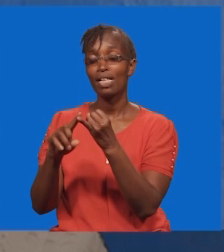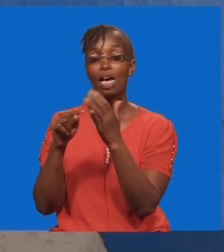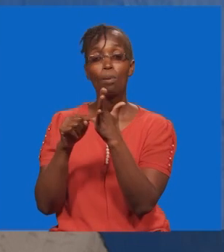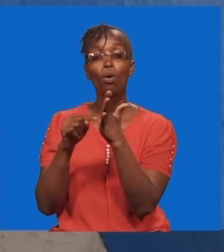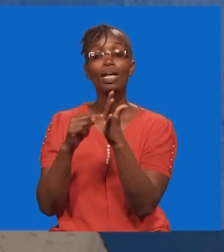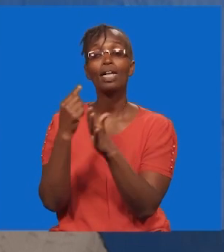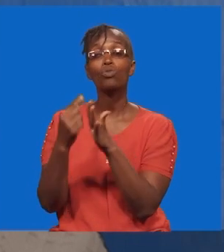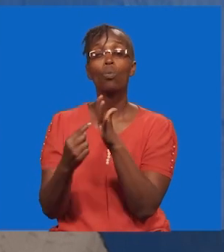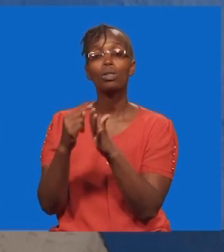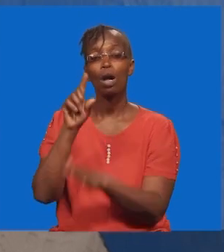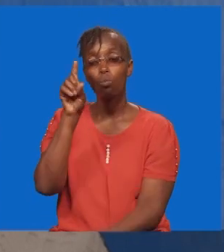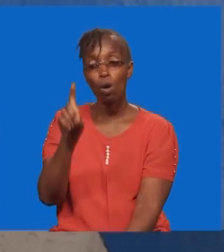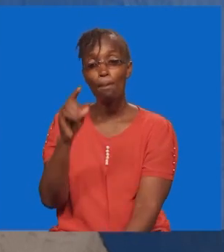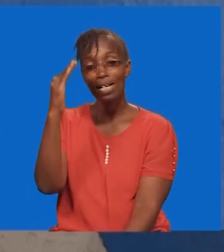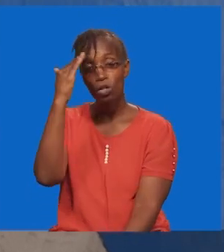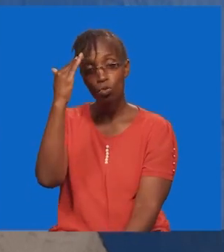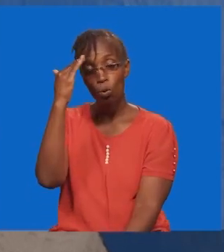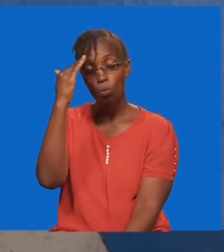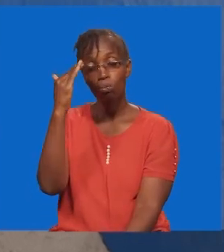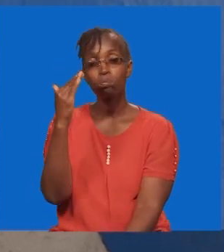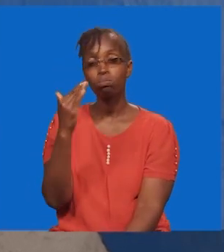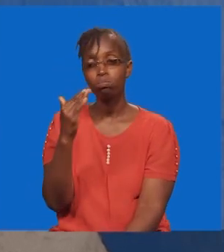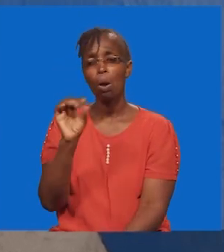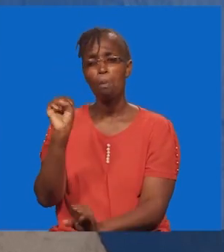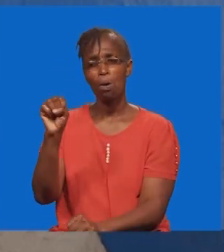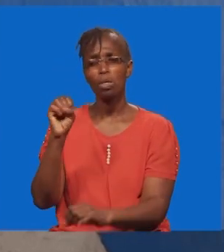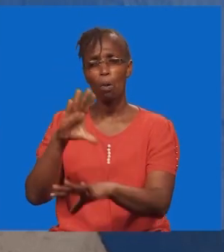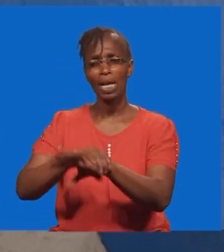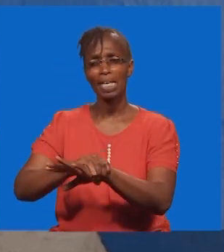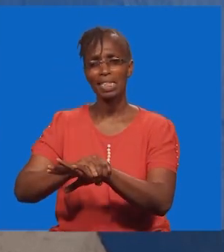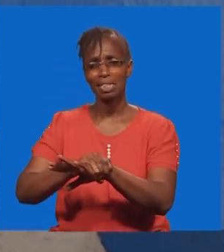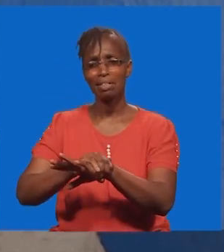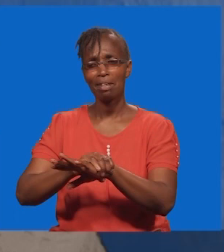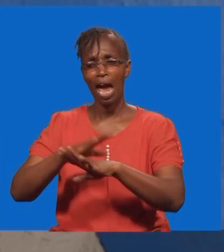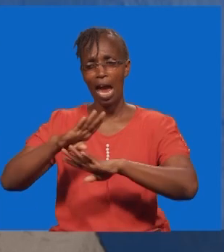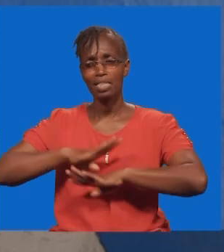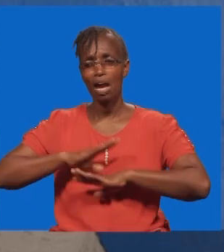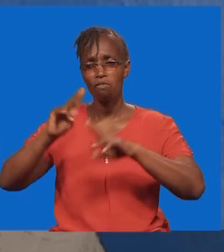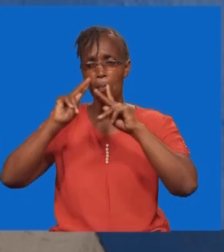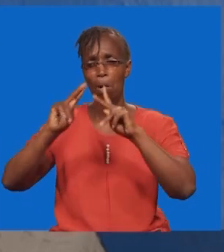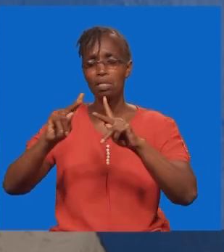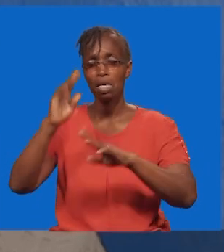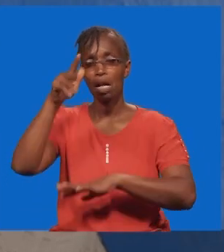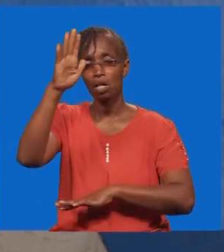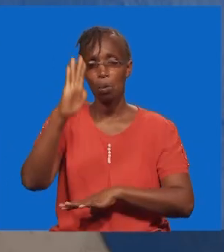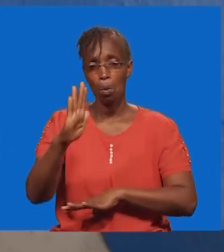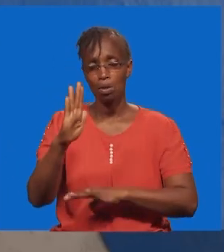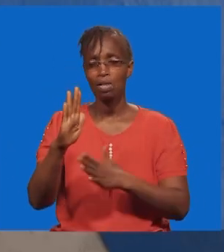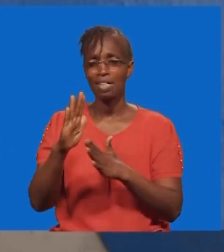Jambo la kwanza, tunjue ya kwamba, tunaweza pata amani ya kweli kwa uyu mungu.